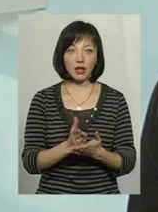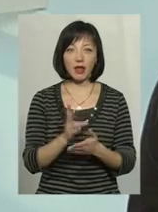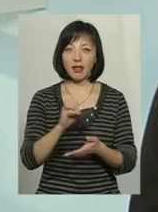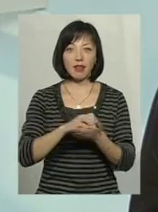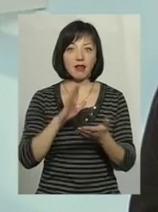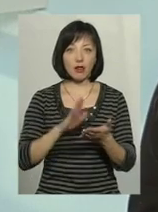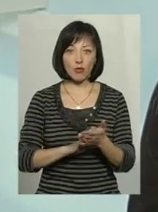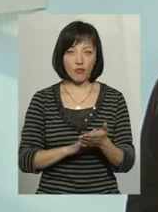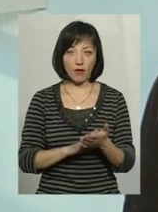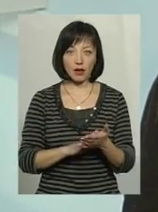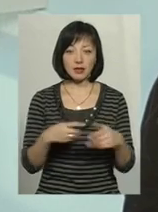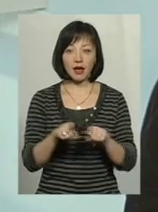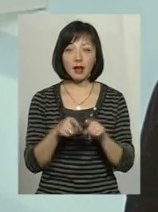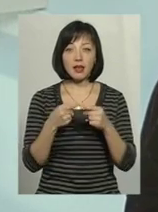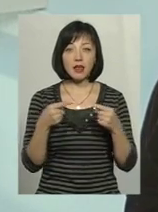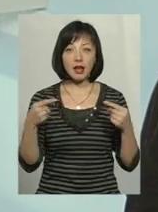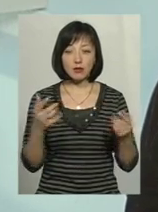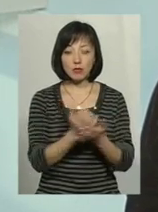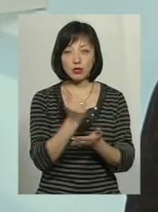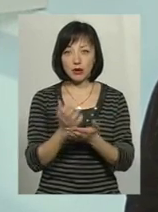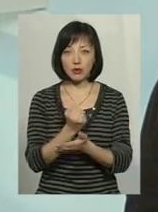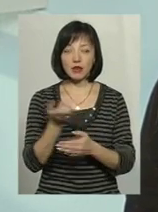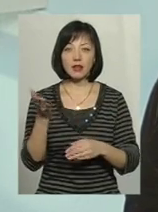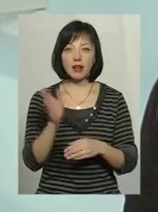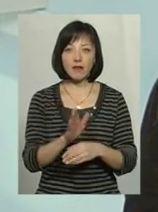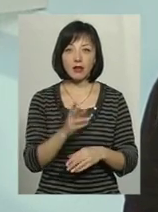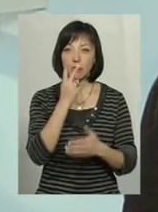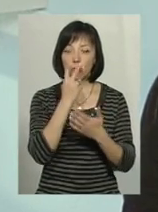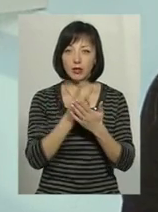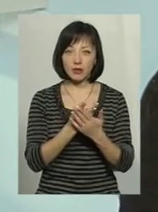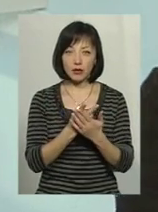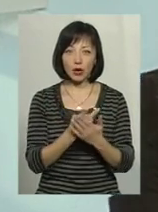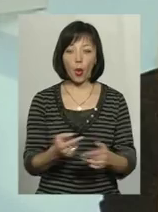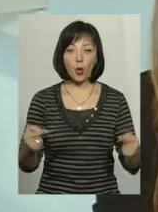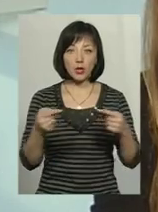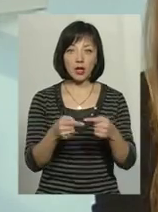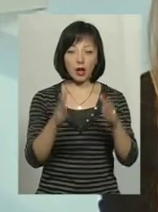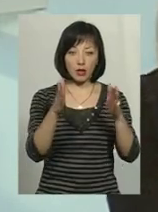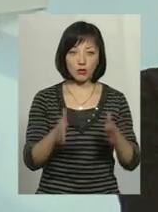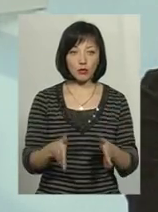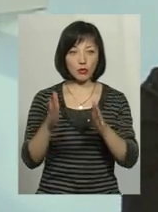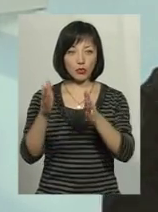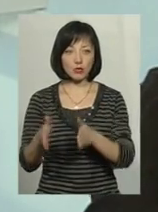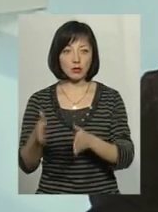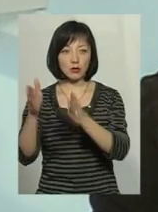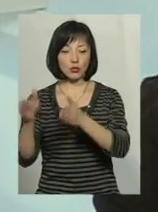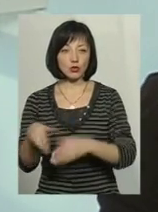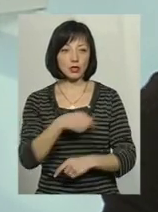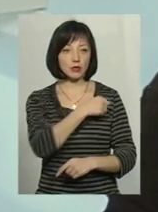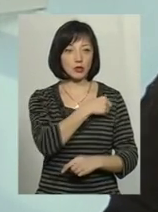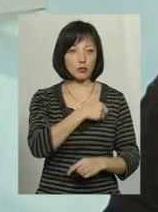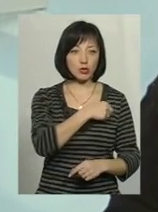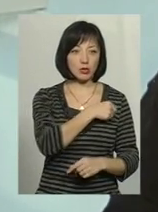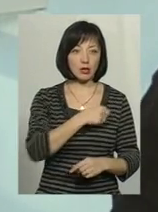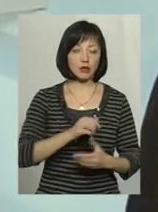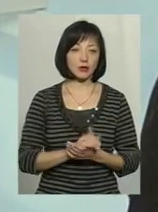декларувати. Тобто, ну, такі речі ми познаходили і ми це поописували. ми подивимося конкретно по кожному депутату, по кожній